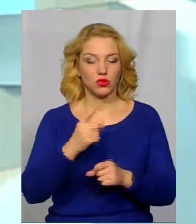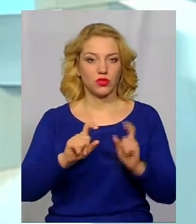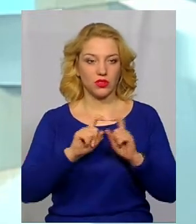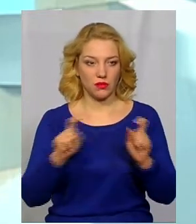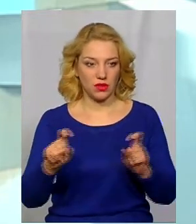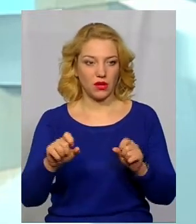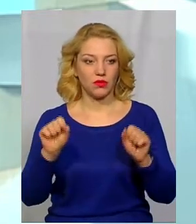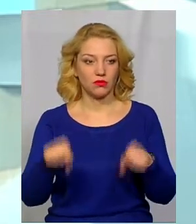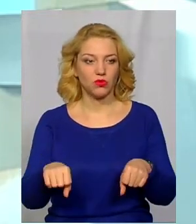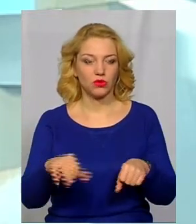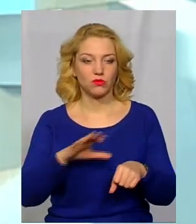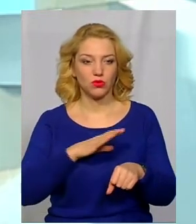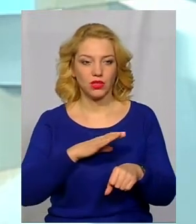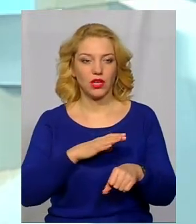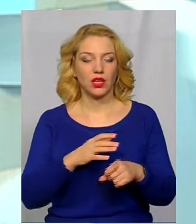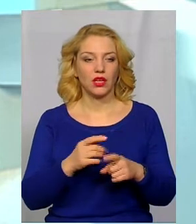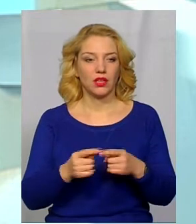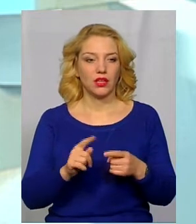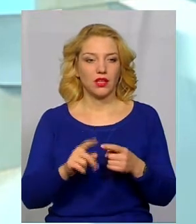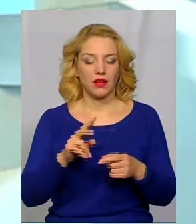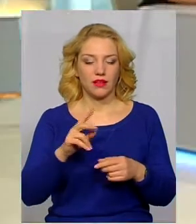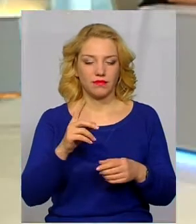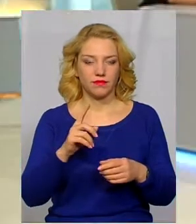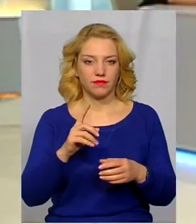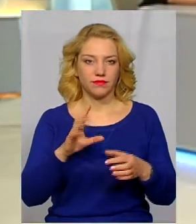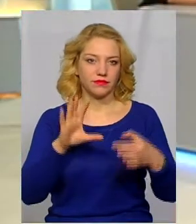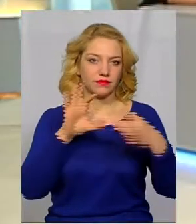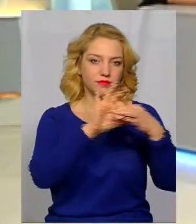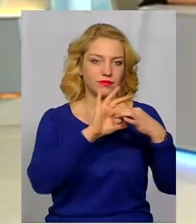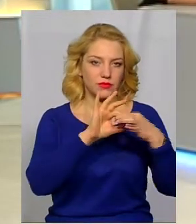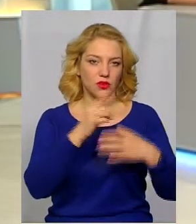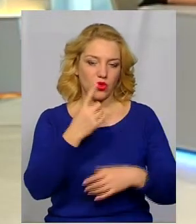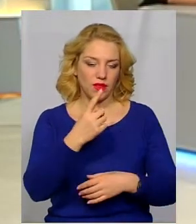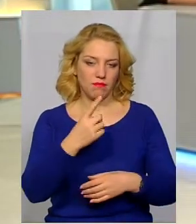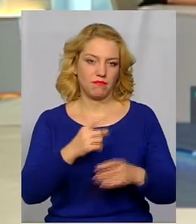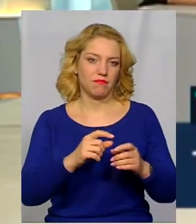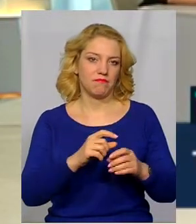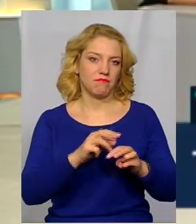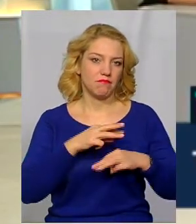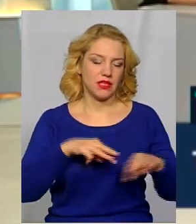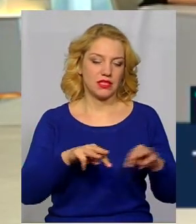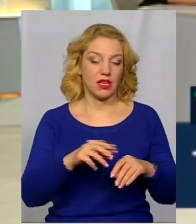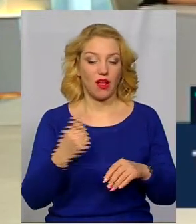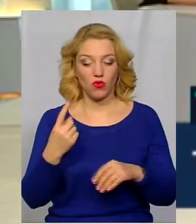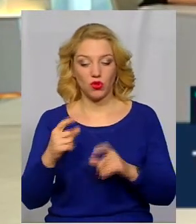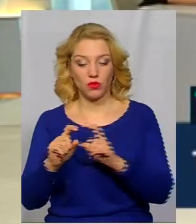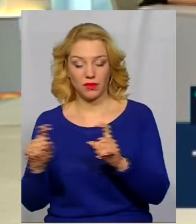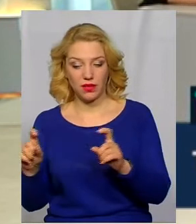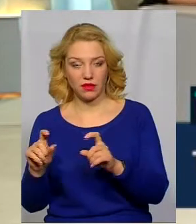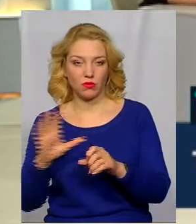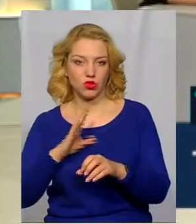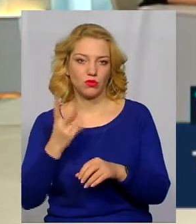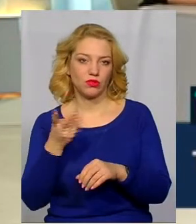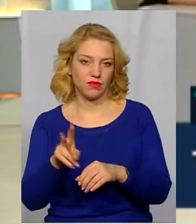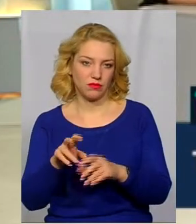департамент може бути замкнутим або на одне міністерство, або в одному департаменті, відповідно, можуть бути два департаменти на одне міністерство.